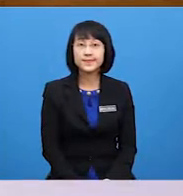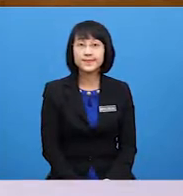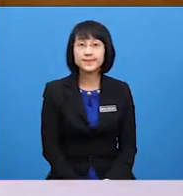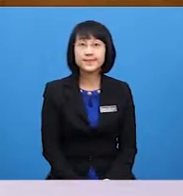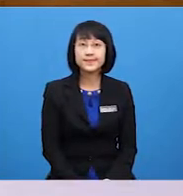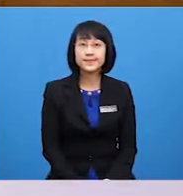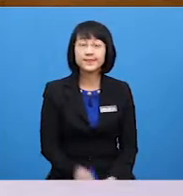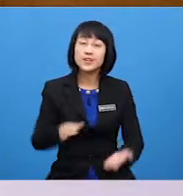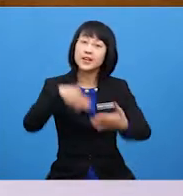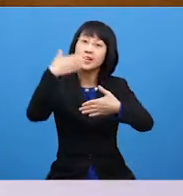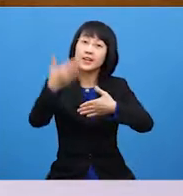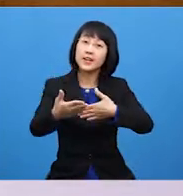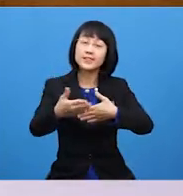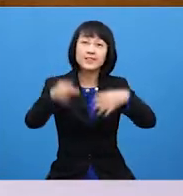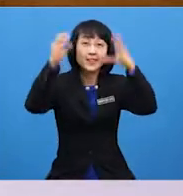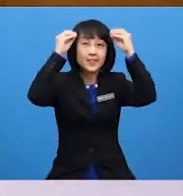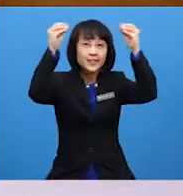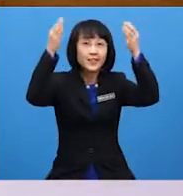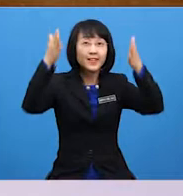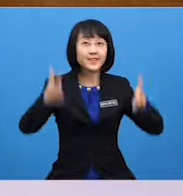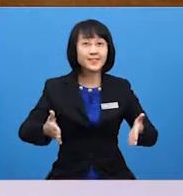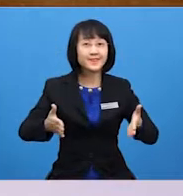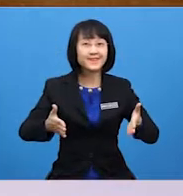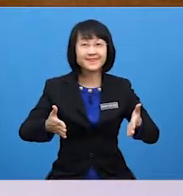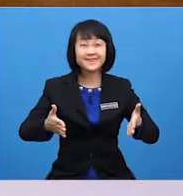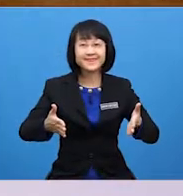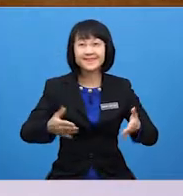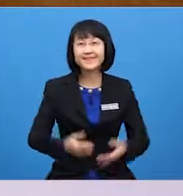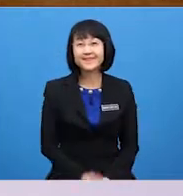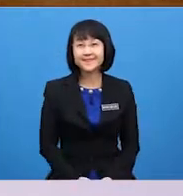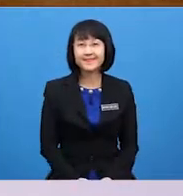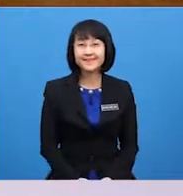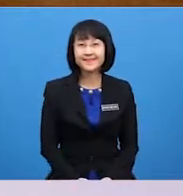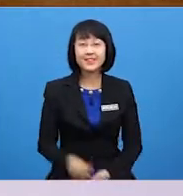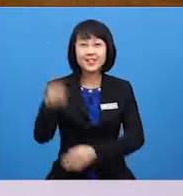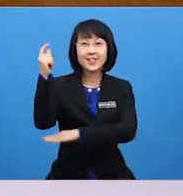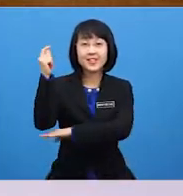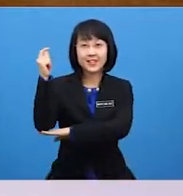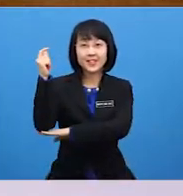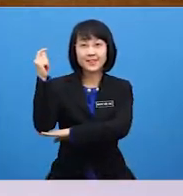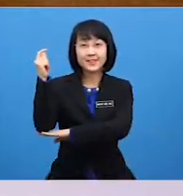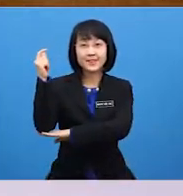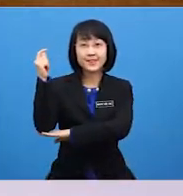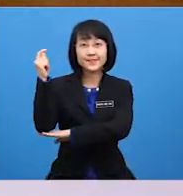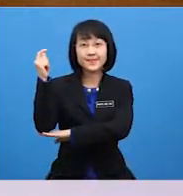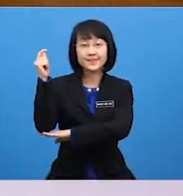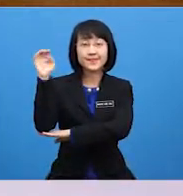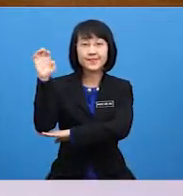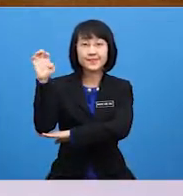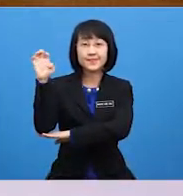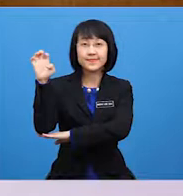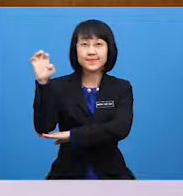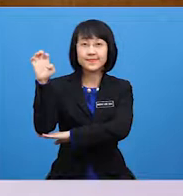Next is teacher T, E,